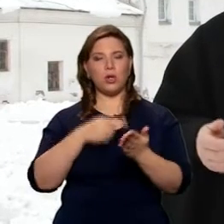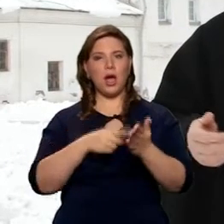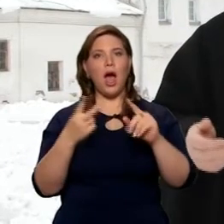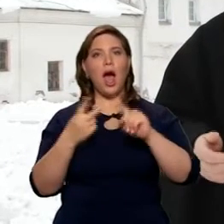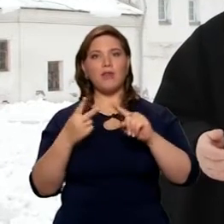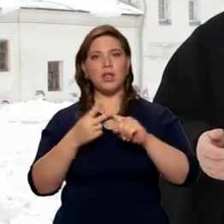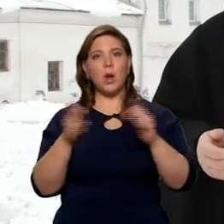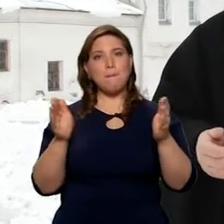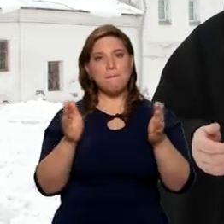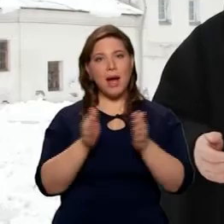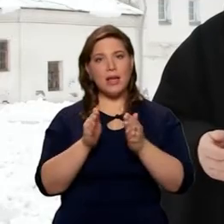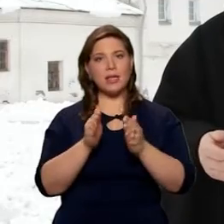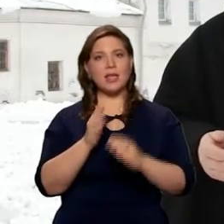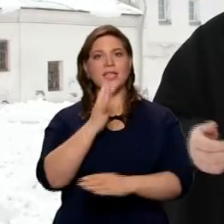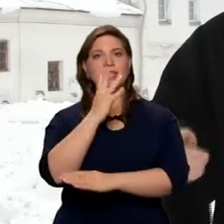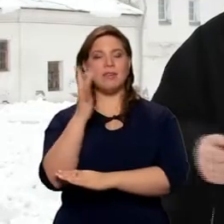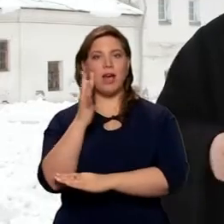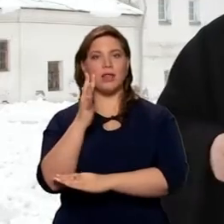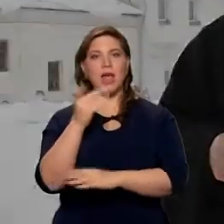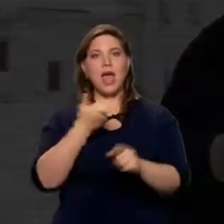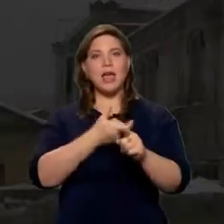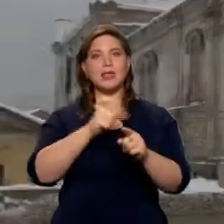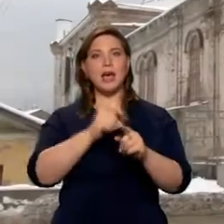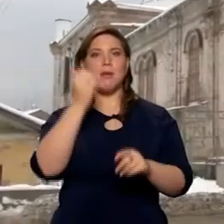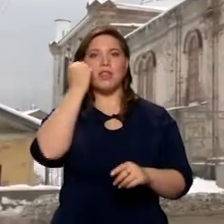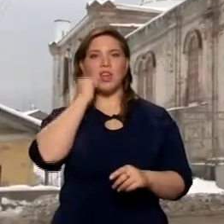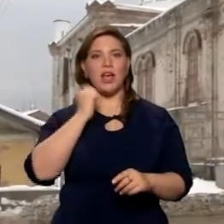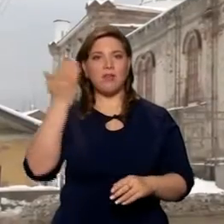другой маленький, деревянный и самый древний.